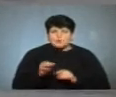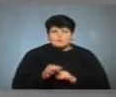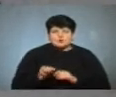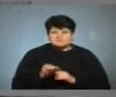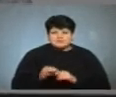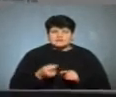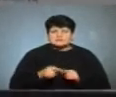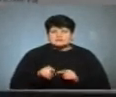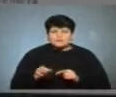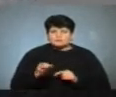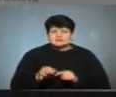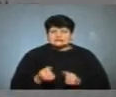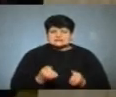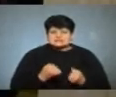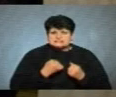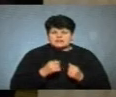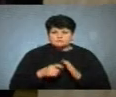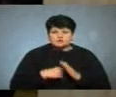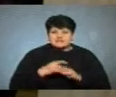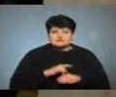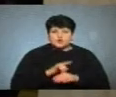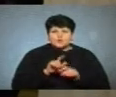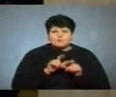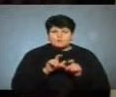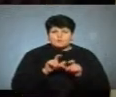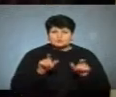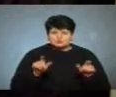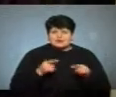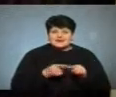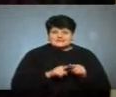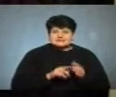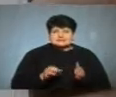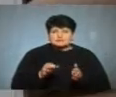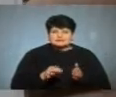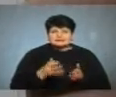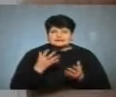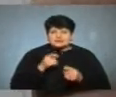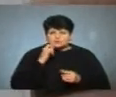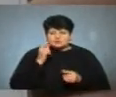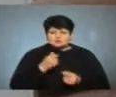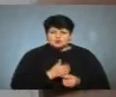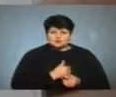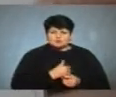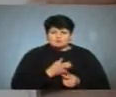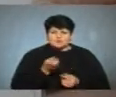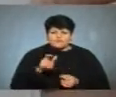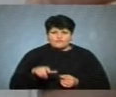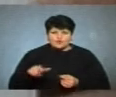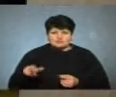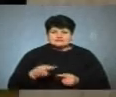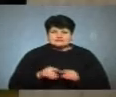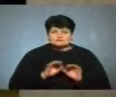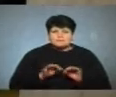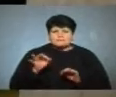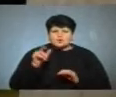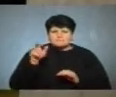Це монета захисникам Донецького аеропорту, а це монета День українського добровольця. «Ця марка, розповідаю про бійця,